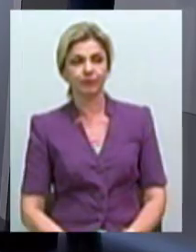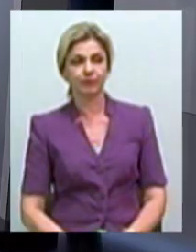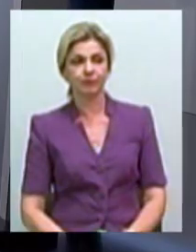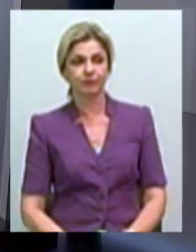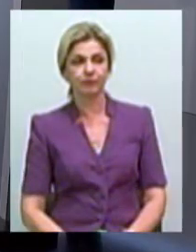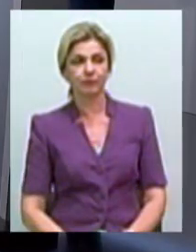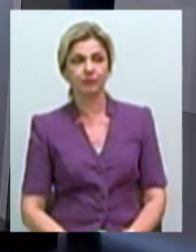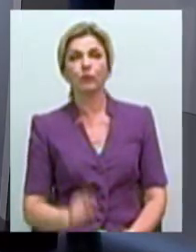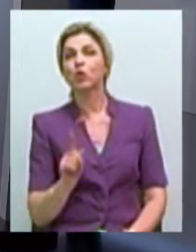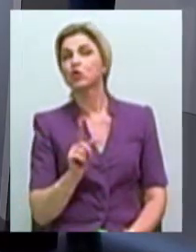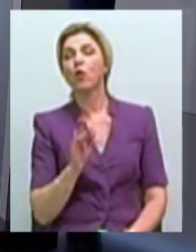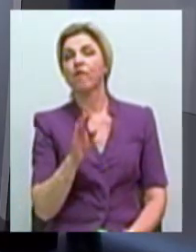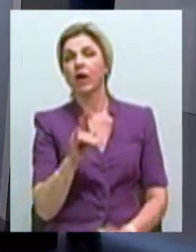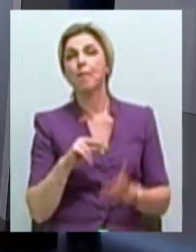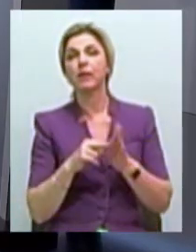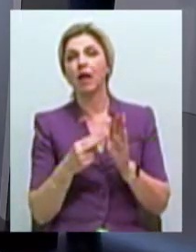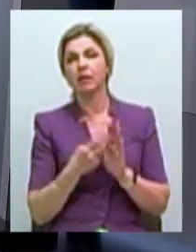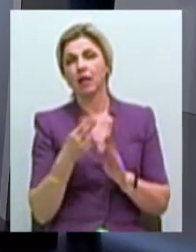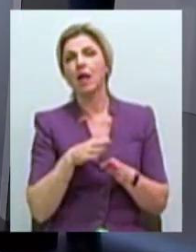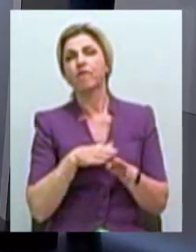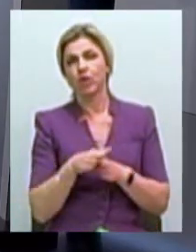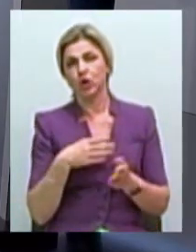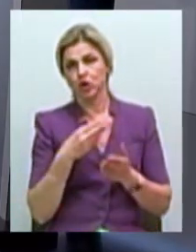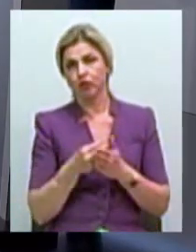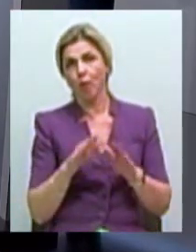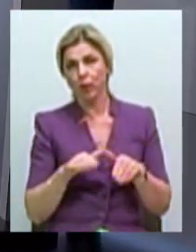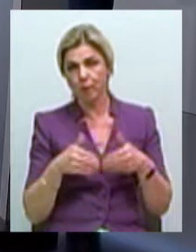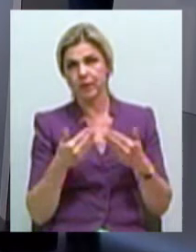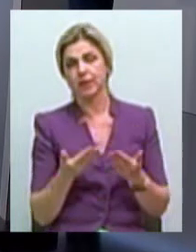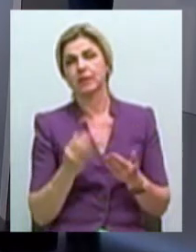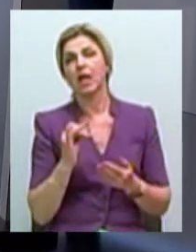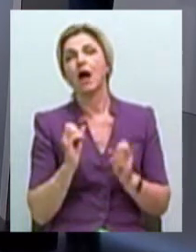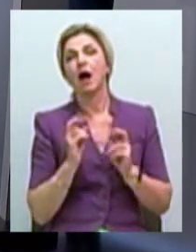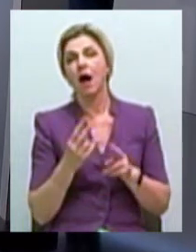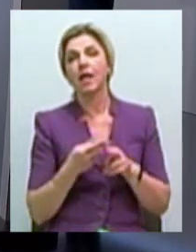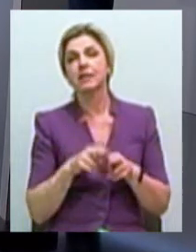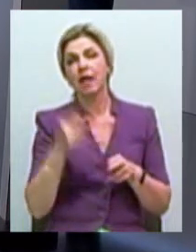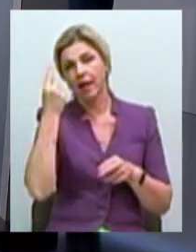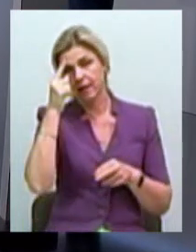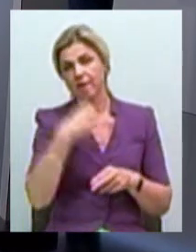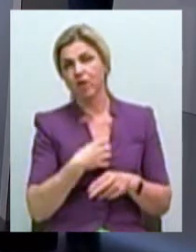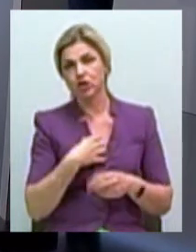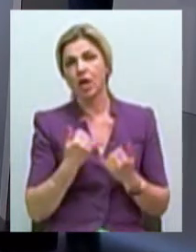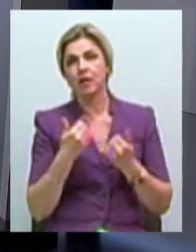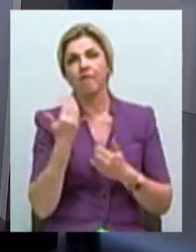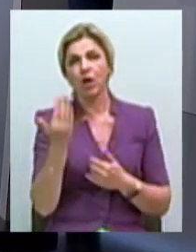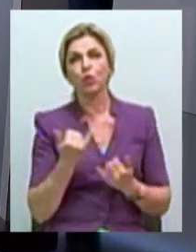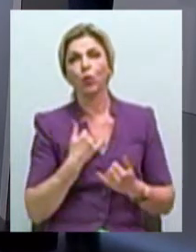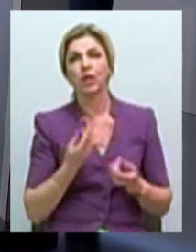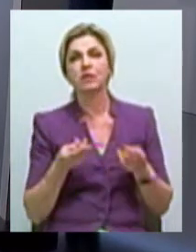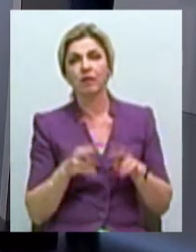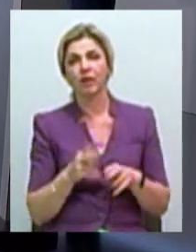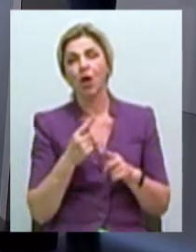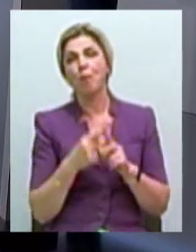ласка, что вы планируете делать для втіленя своей пропозиции, и насколько эта идея важлива для вас? У нас остается